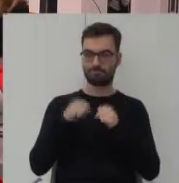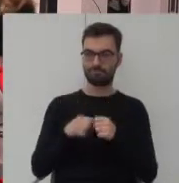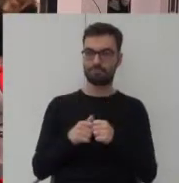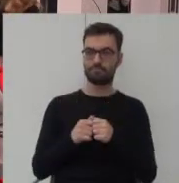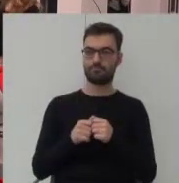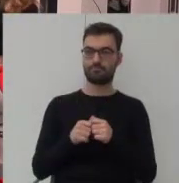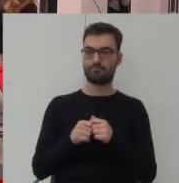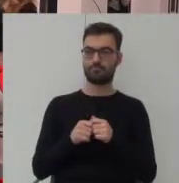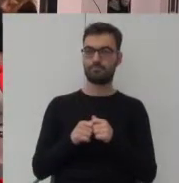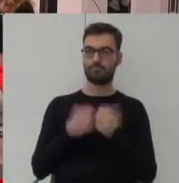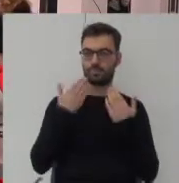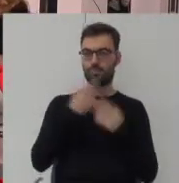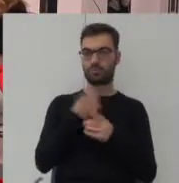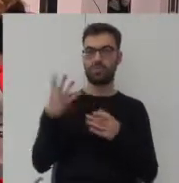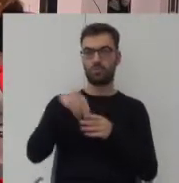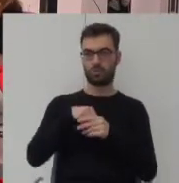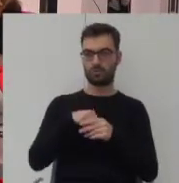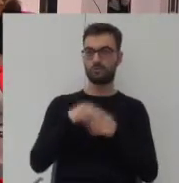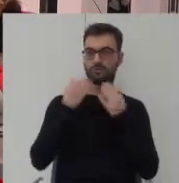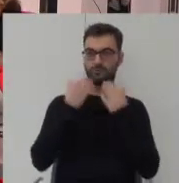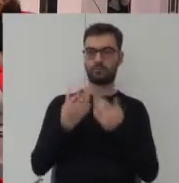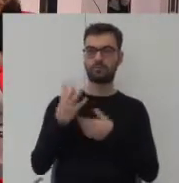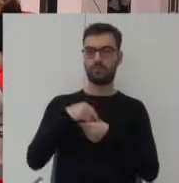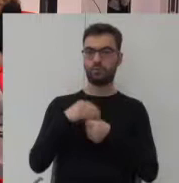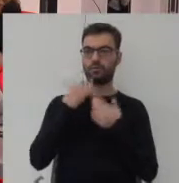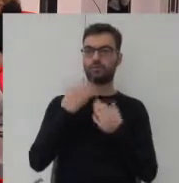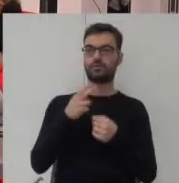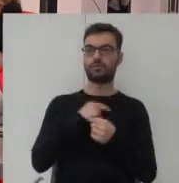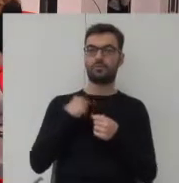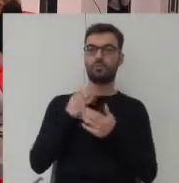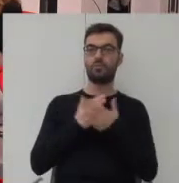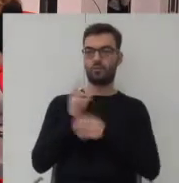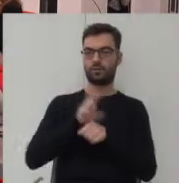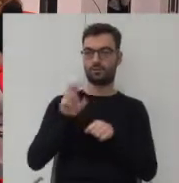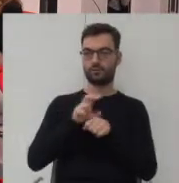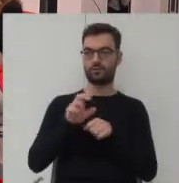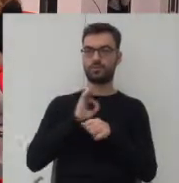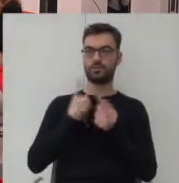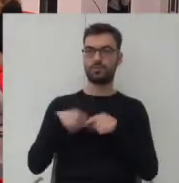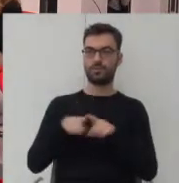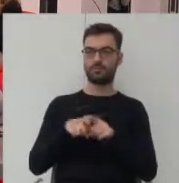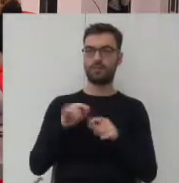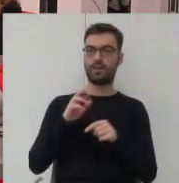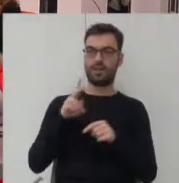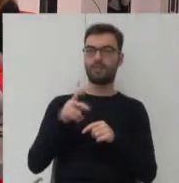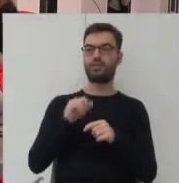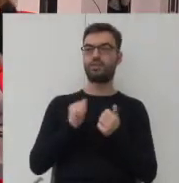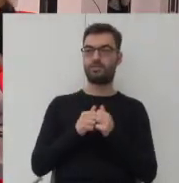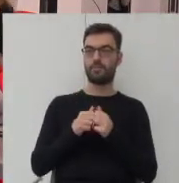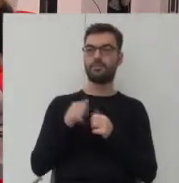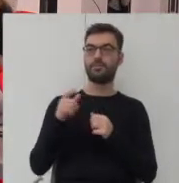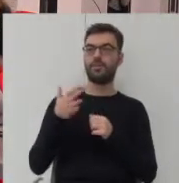Państwu za udział. Dziękuję też naszej obsłudze technicznej mojemu zespołowi, czyli Radkowi Zimborze,